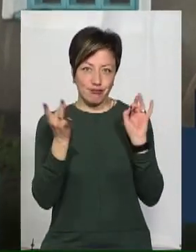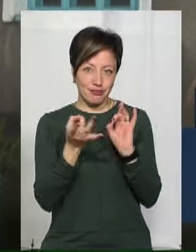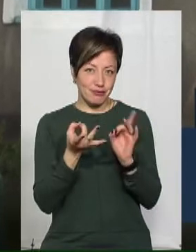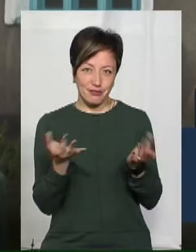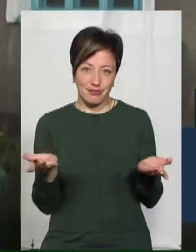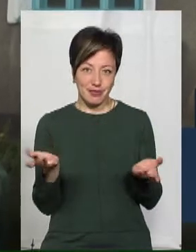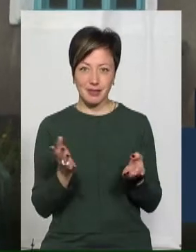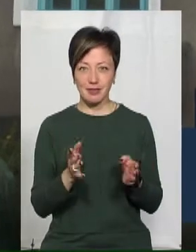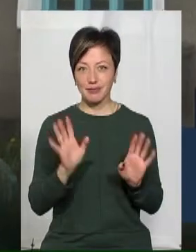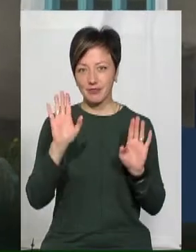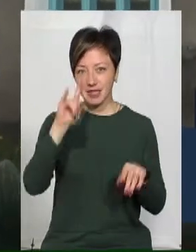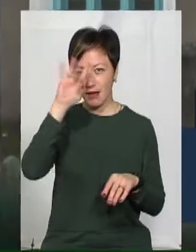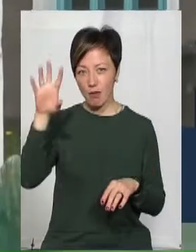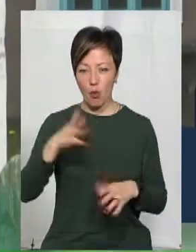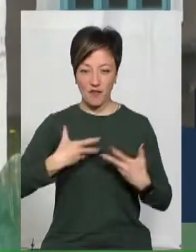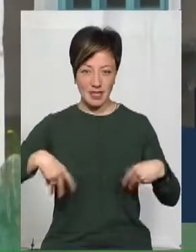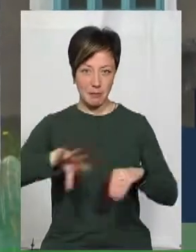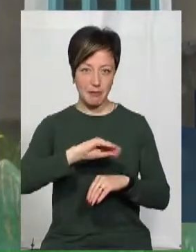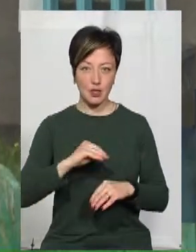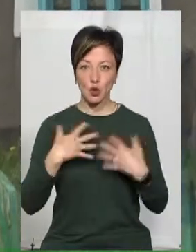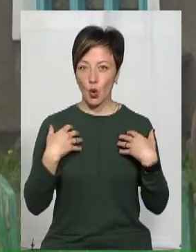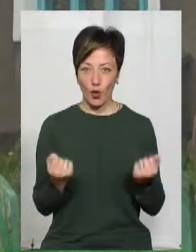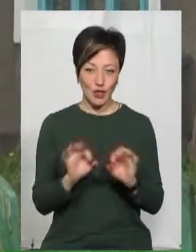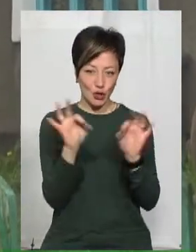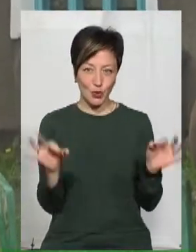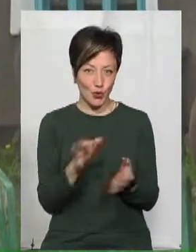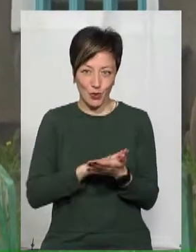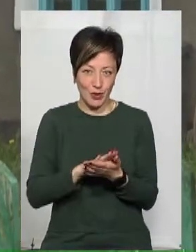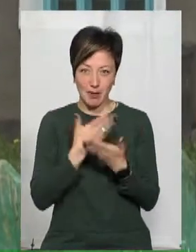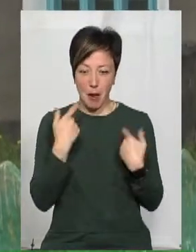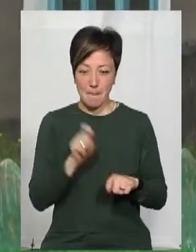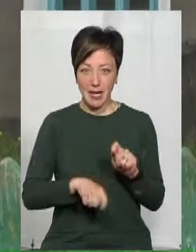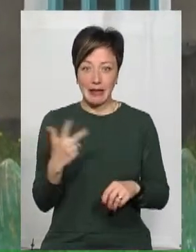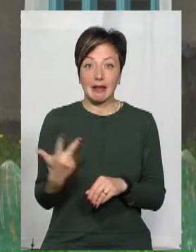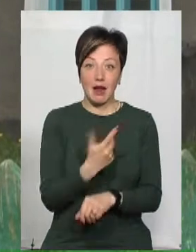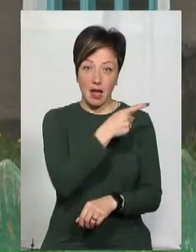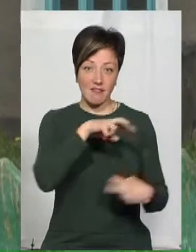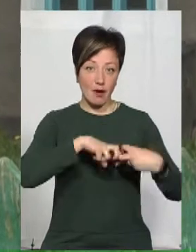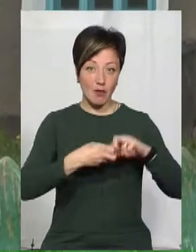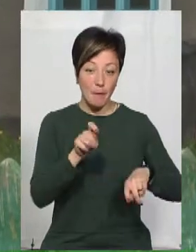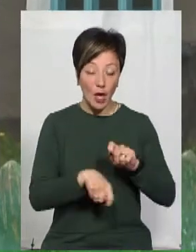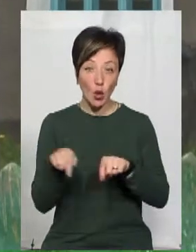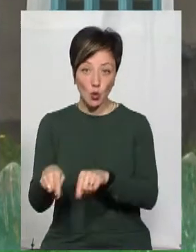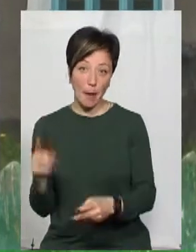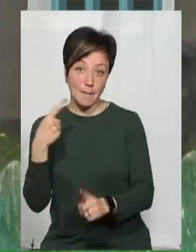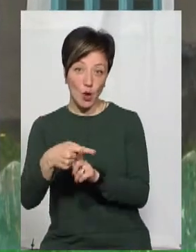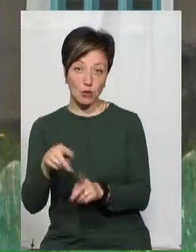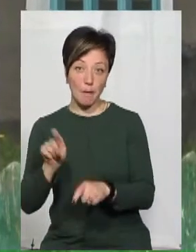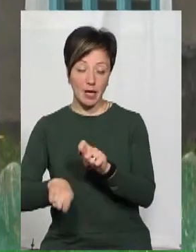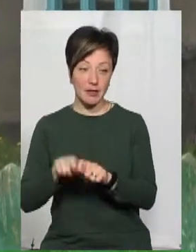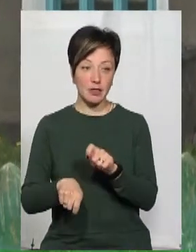Зато, слава Богу, всі ми здорові, нічого нам не має. Провілилися, три рази там у Франківську провірялися, тут ще провірили, тільки що.